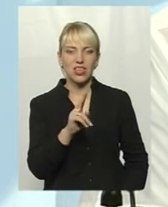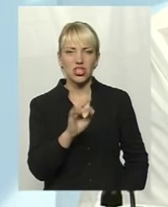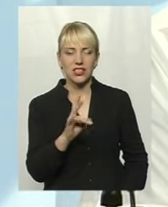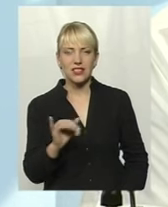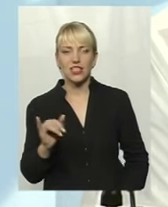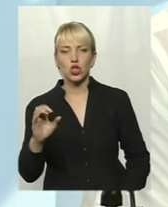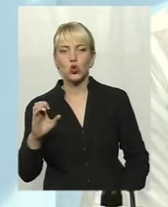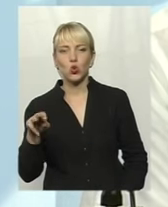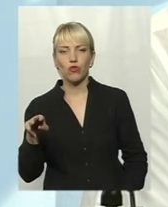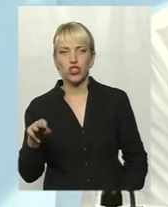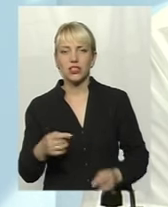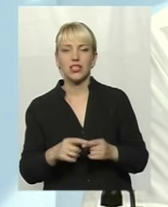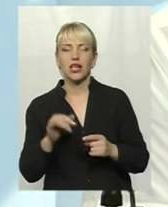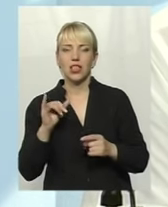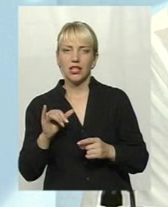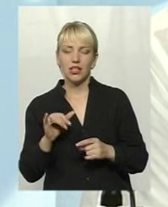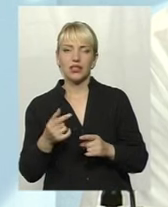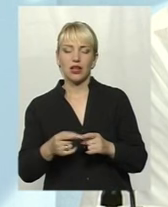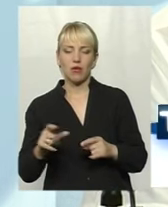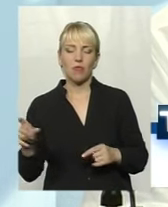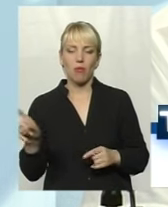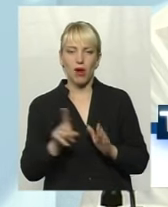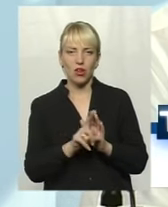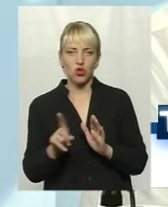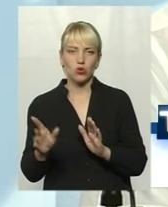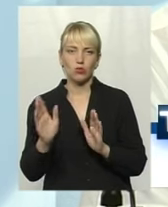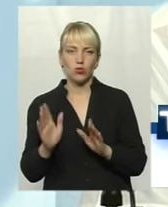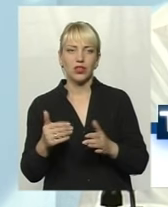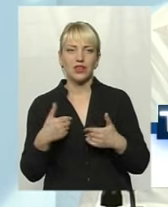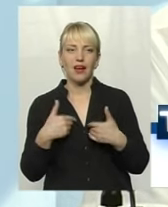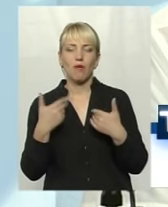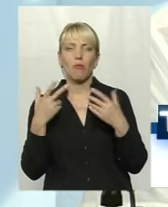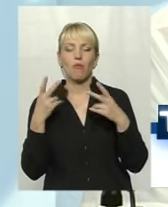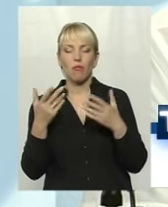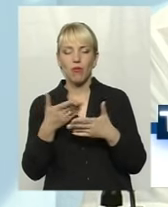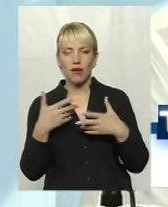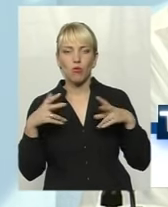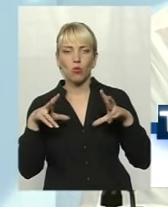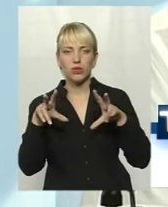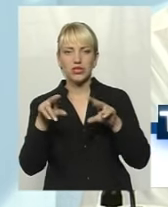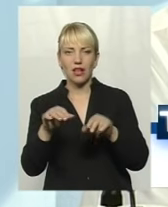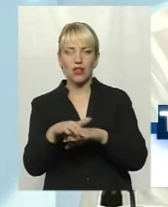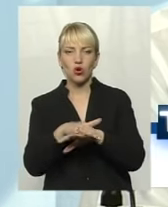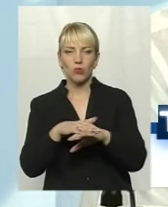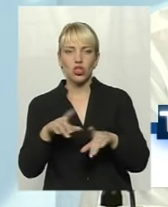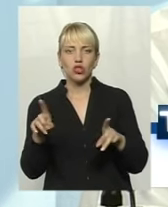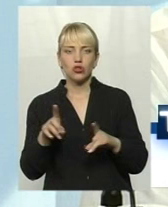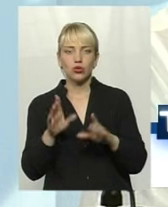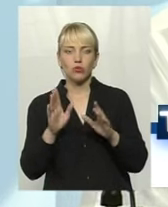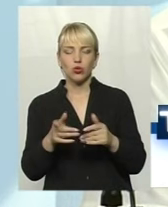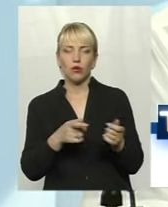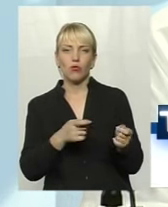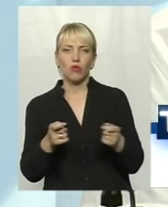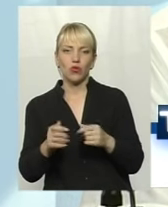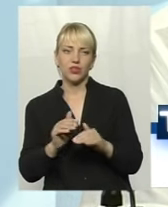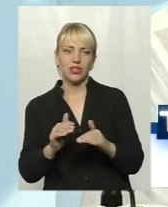місяць буде проходить іменно по цій дорозі. Це просто я вже пояснив, ми пообіцяли громаді, що дітей будемо в Штушинці довозити.